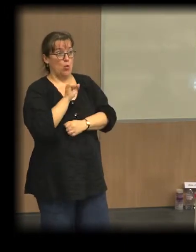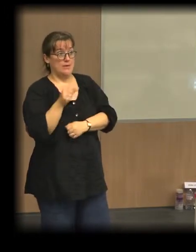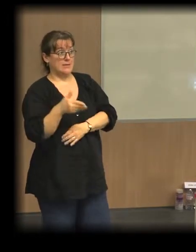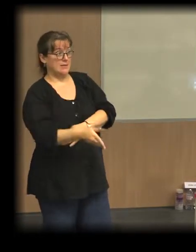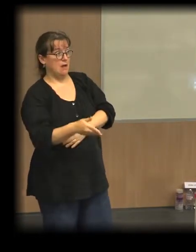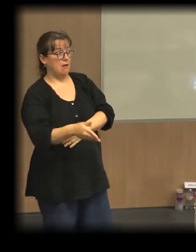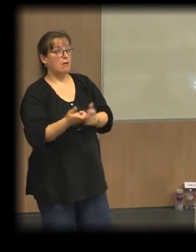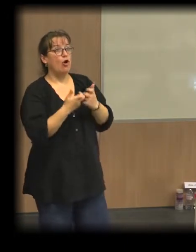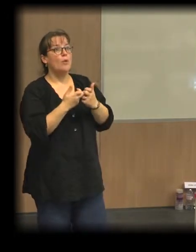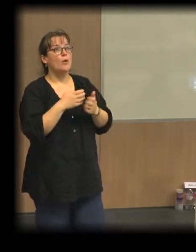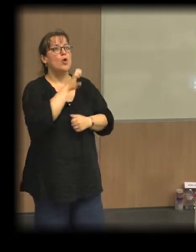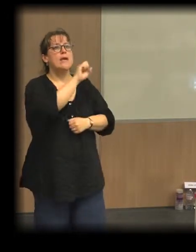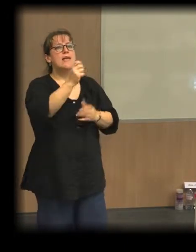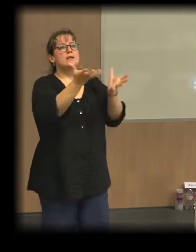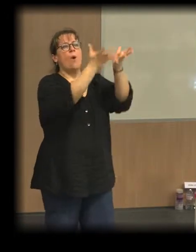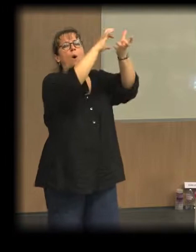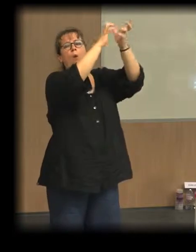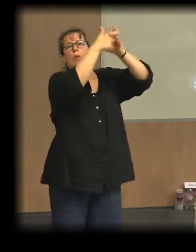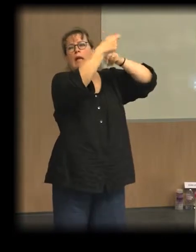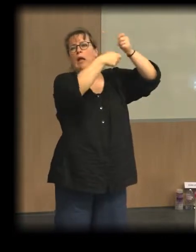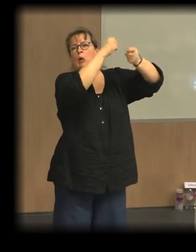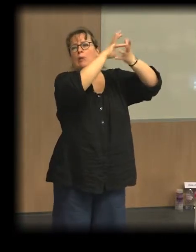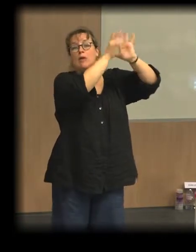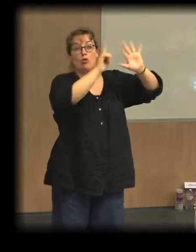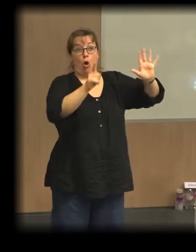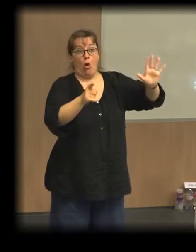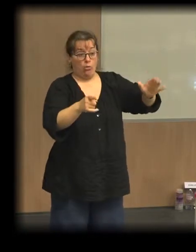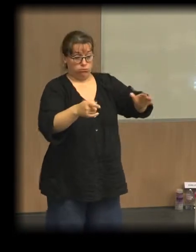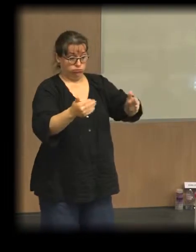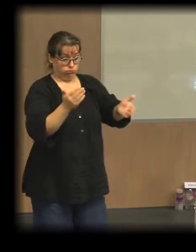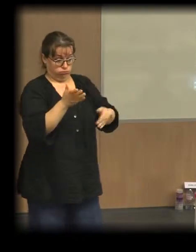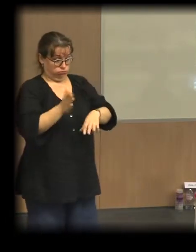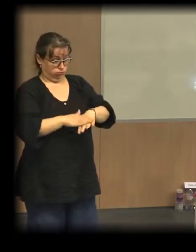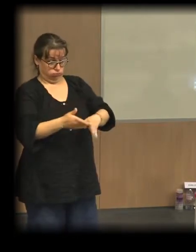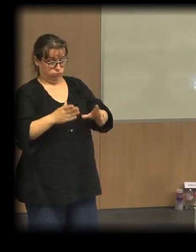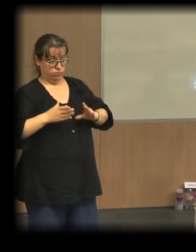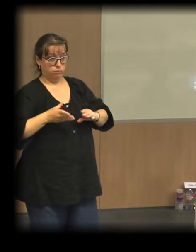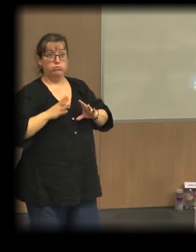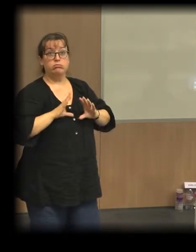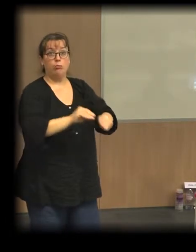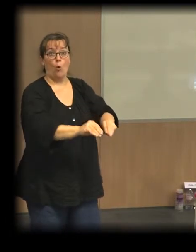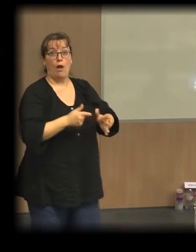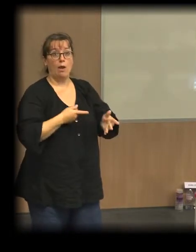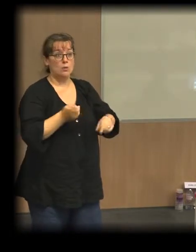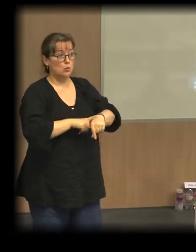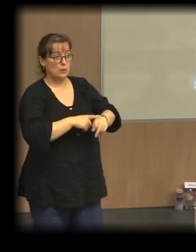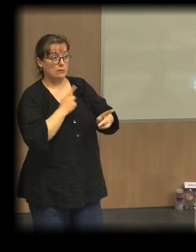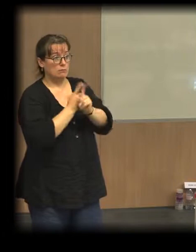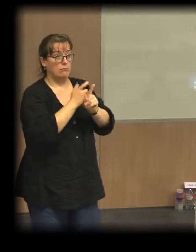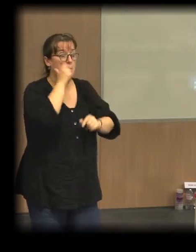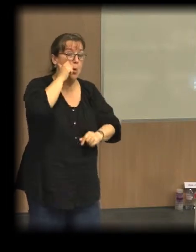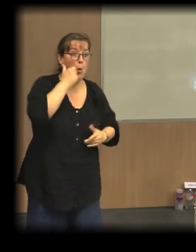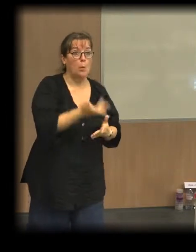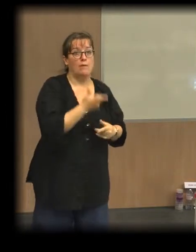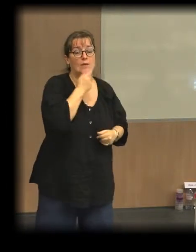solidaire plus accessible à la participation citoyenne que nous avons une possibilité de trouver un troisième scénario dans